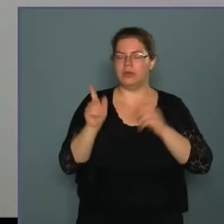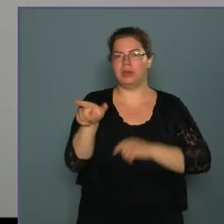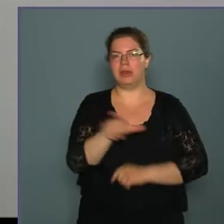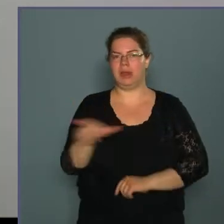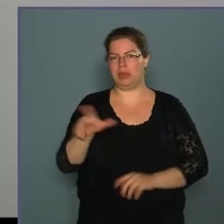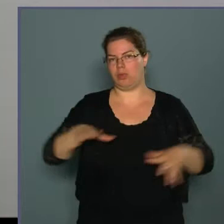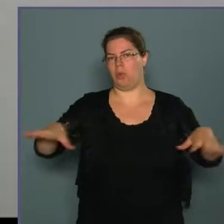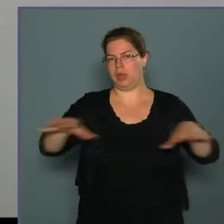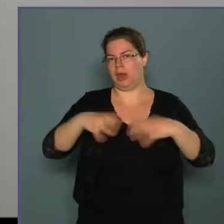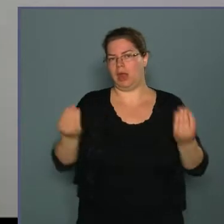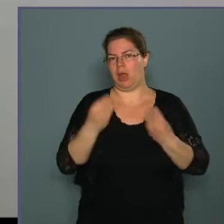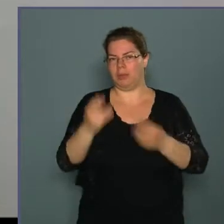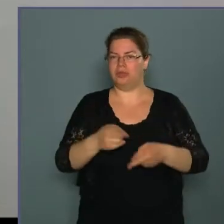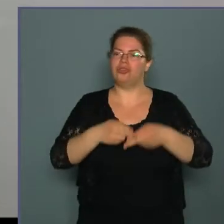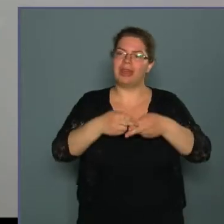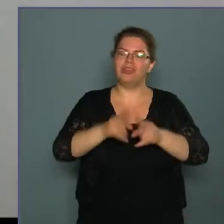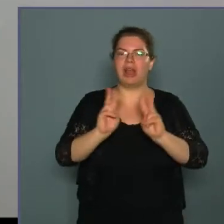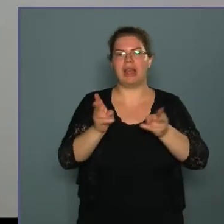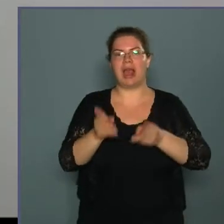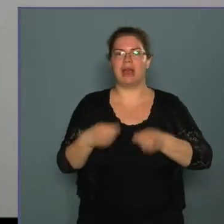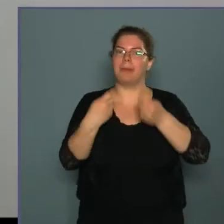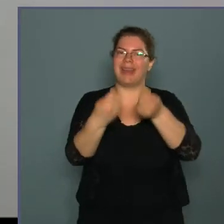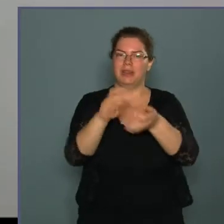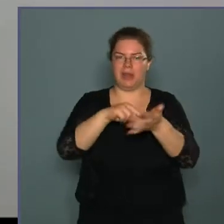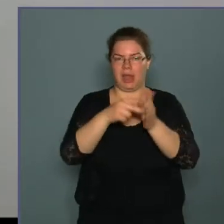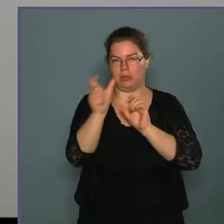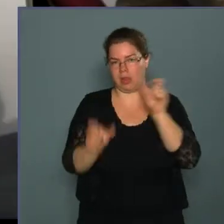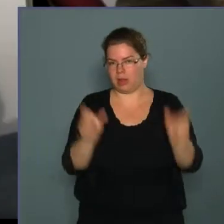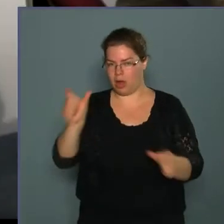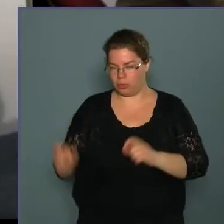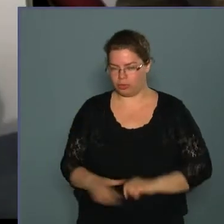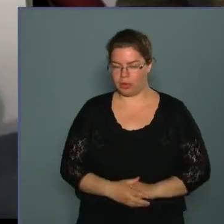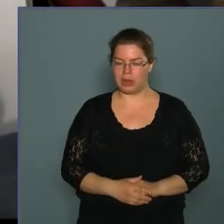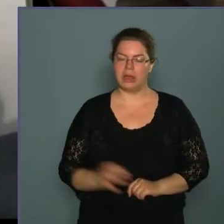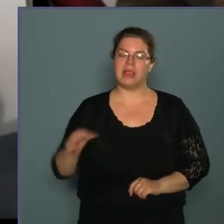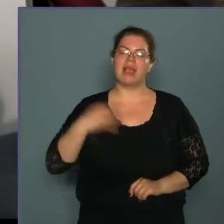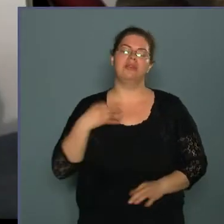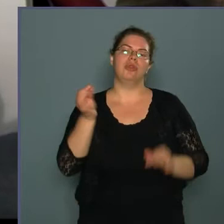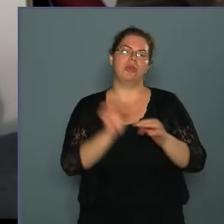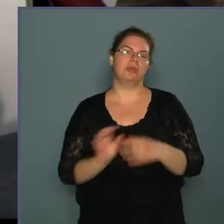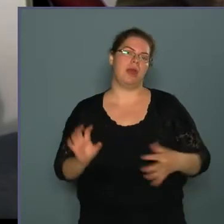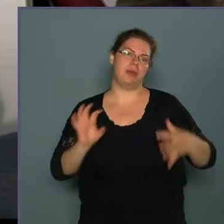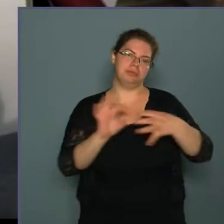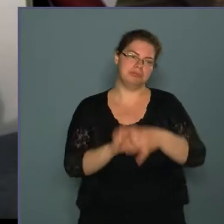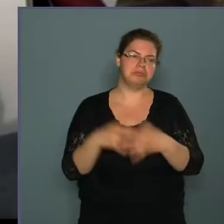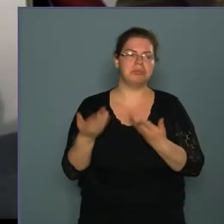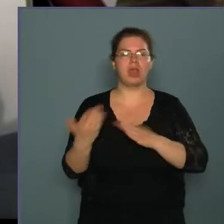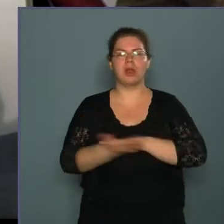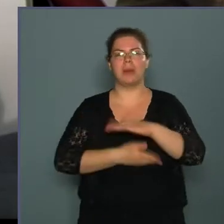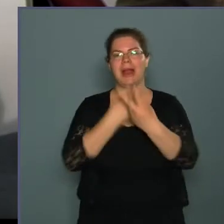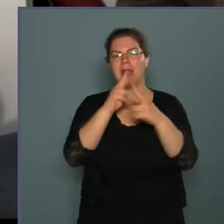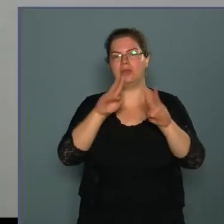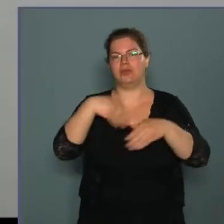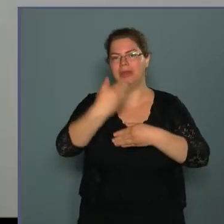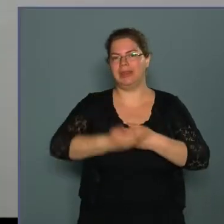két területen, ami segítséget lehet meg tudjon adni a kerület lakosai számára. Az egészségügy vonatkozásában, az alapellátáson